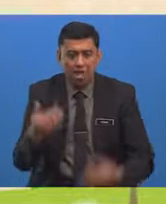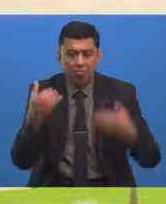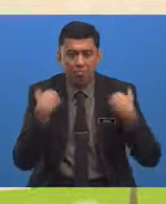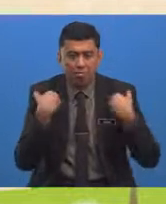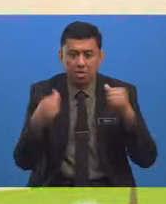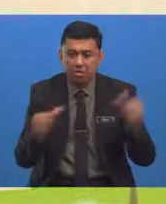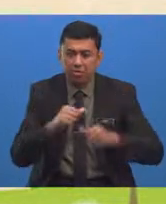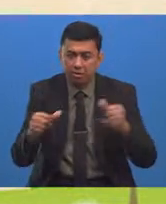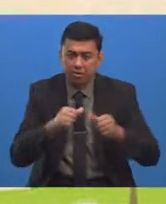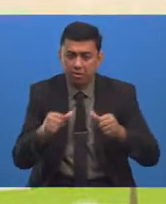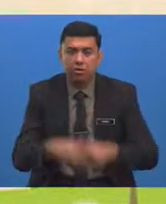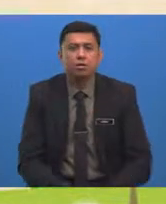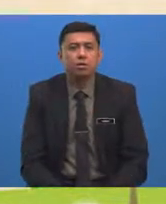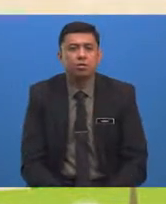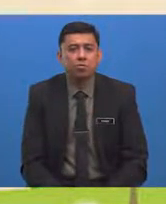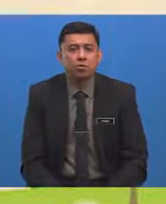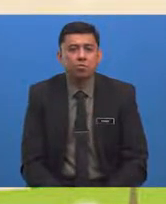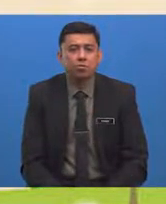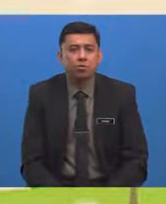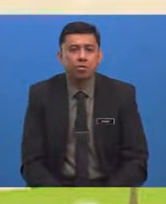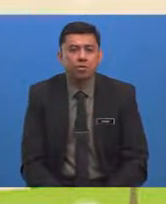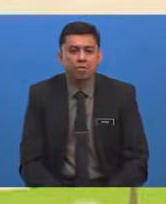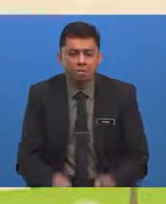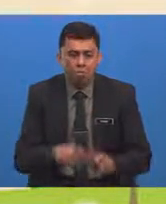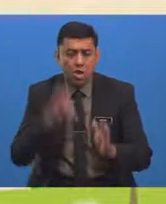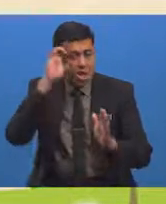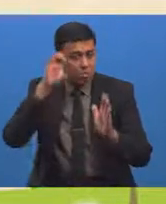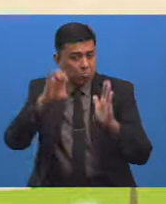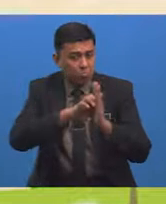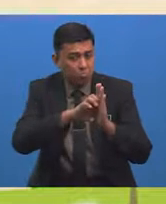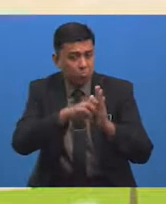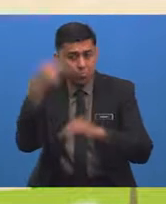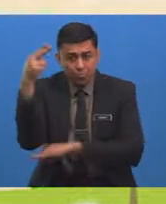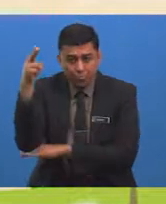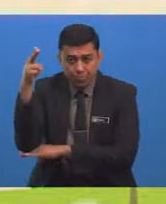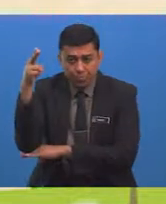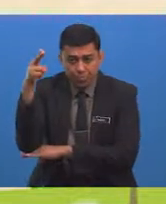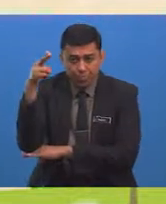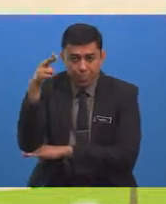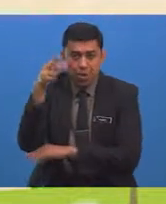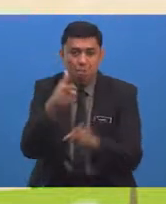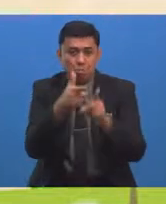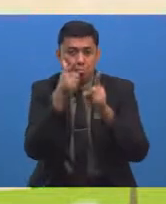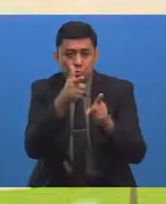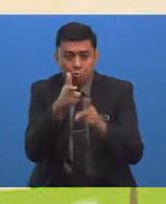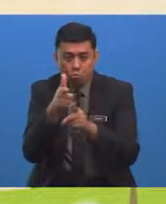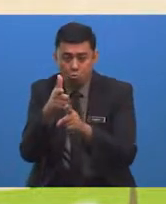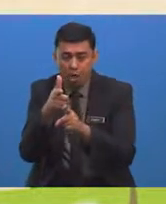aktiviti Penerokaan hutan Pemburuan Dan